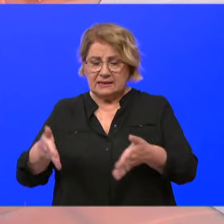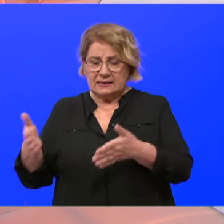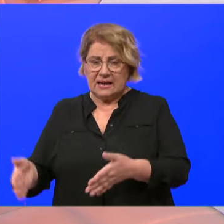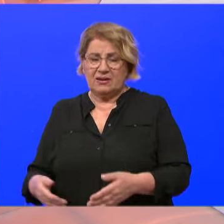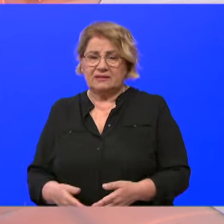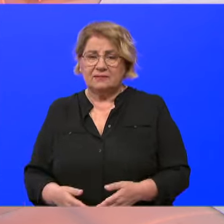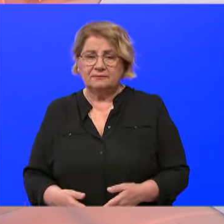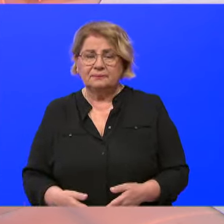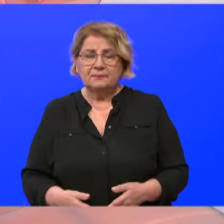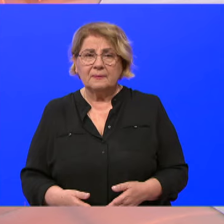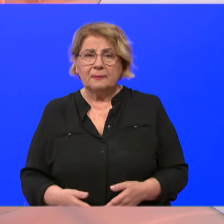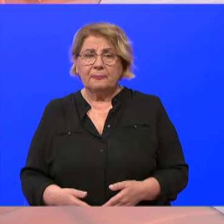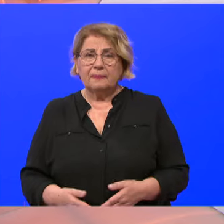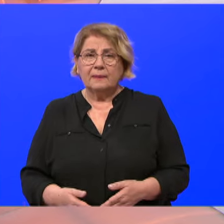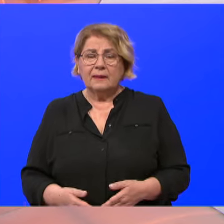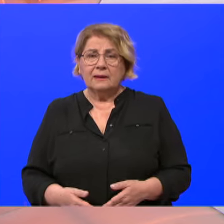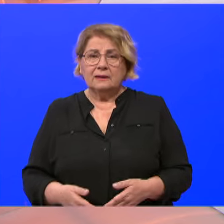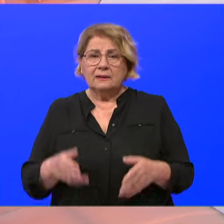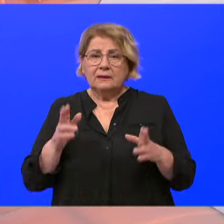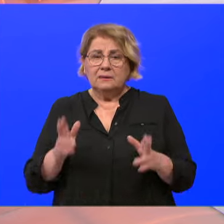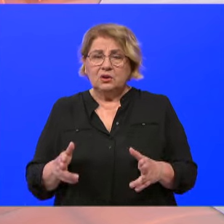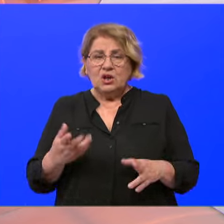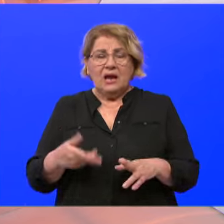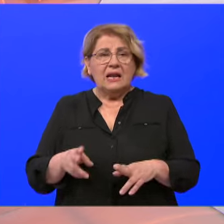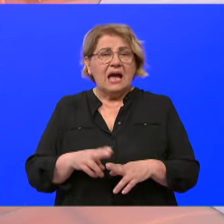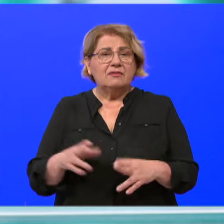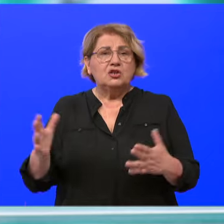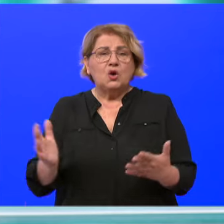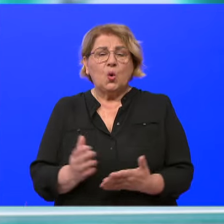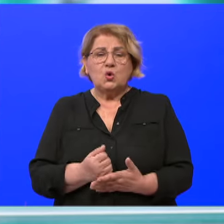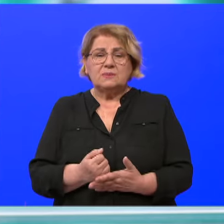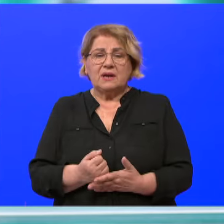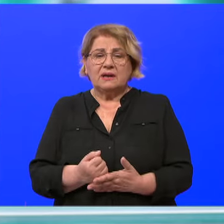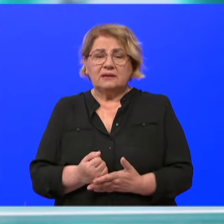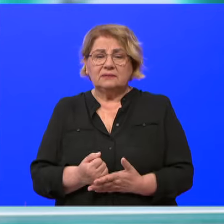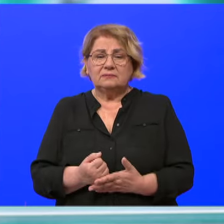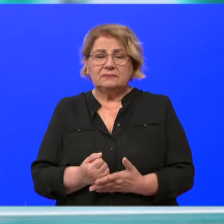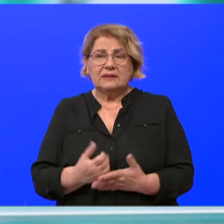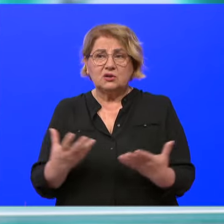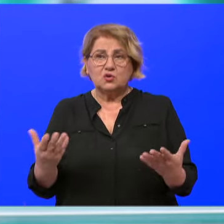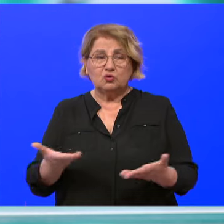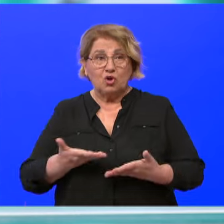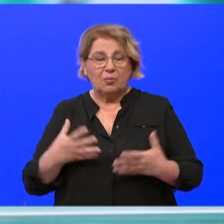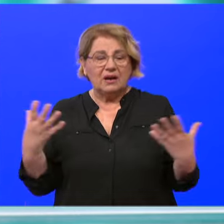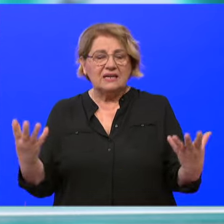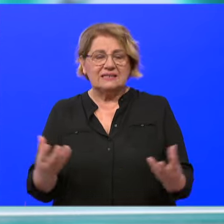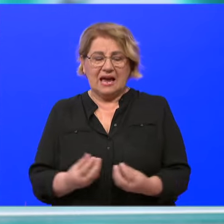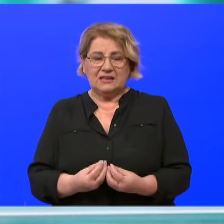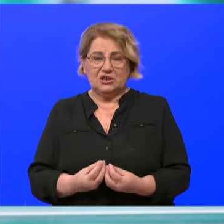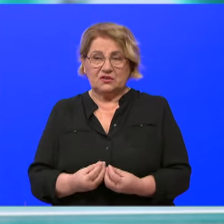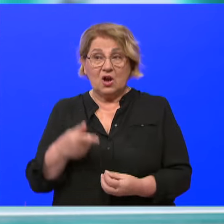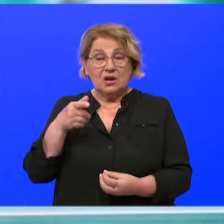palijativu. Možda je najveći uspjeh da smo postigli zajedništvo, da smo